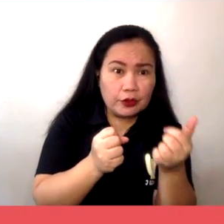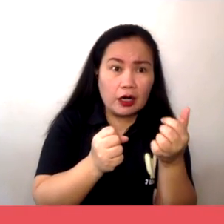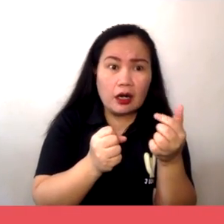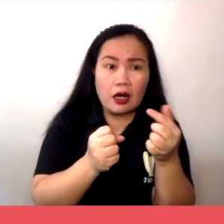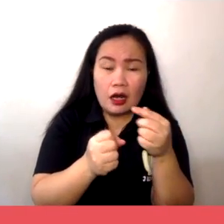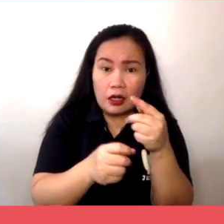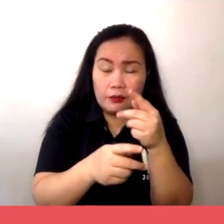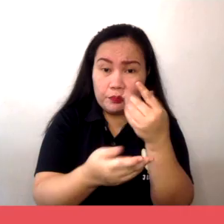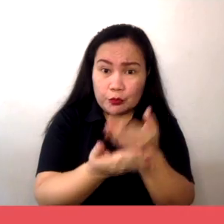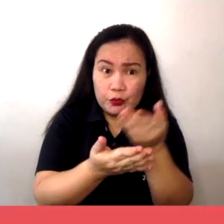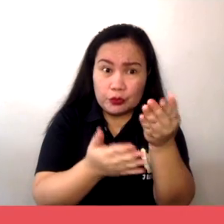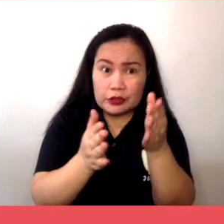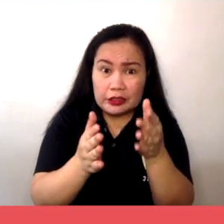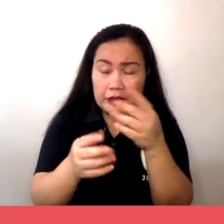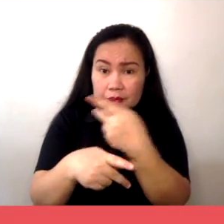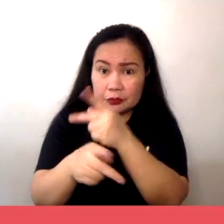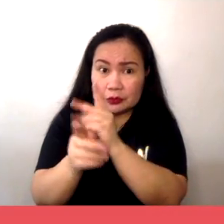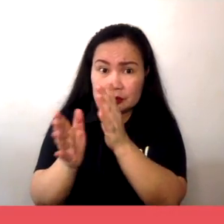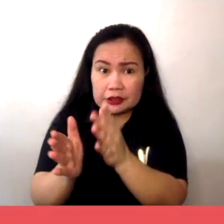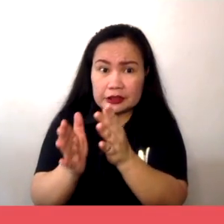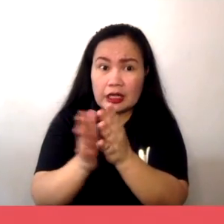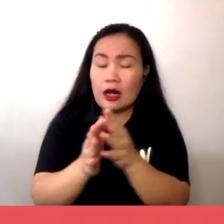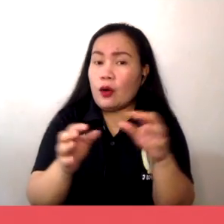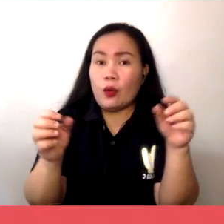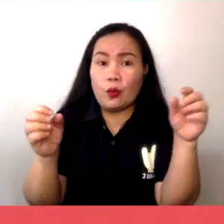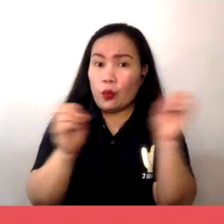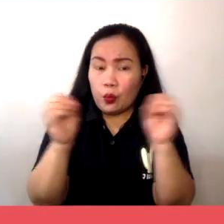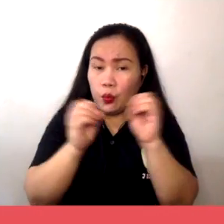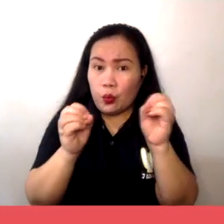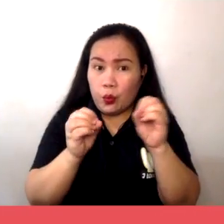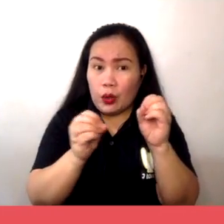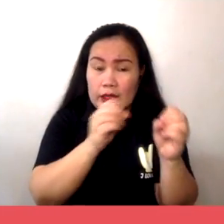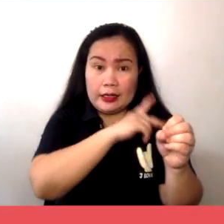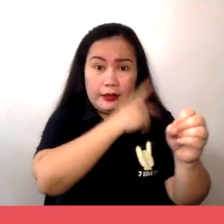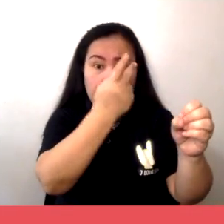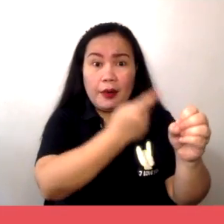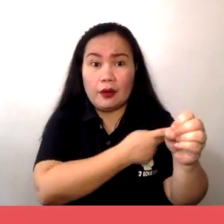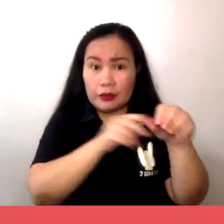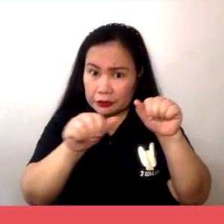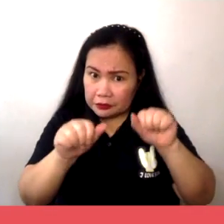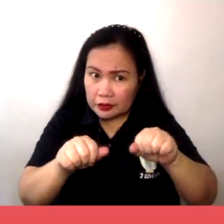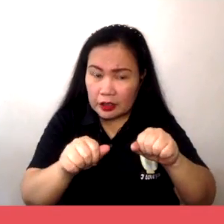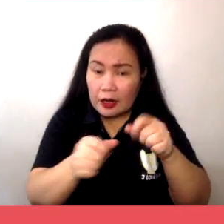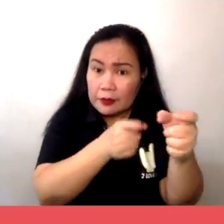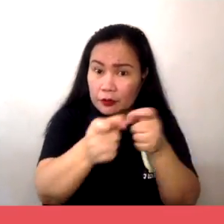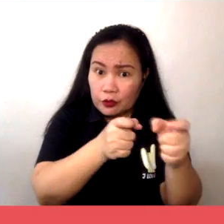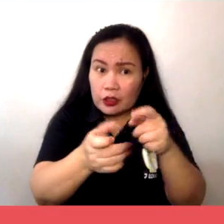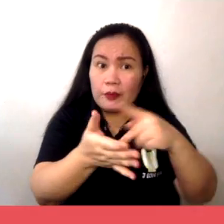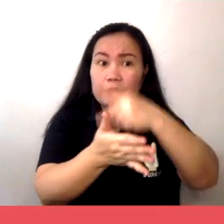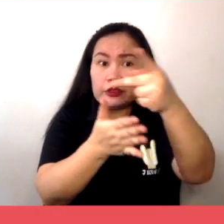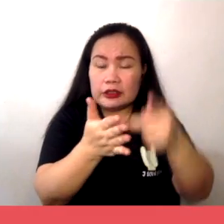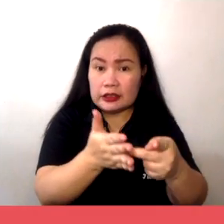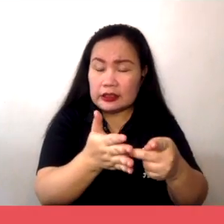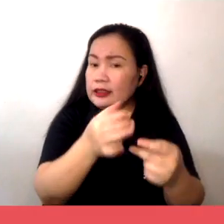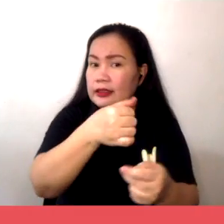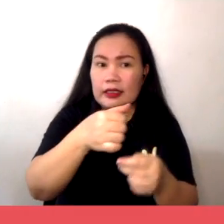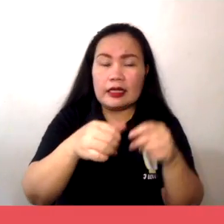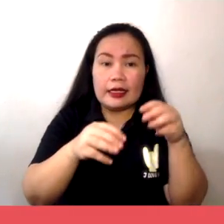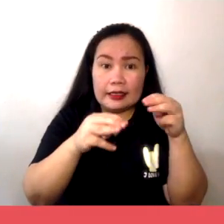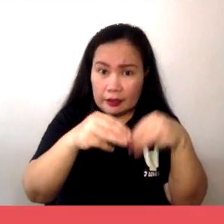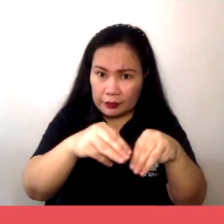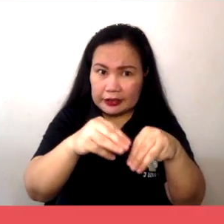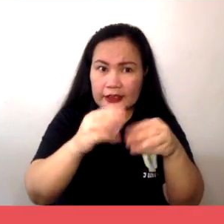producer, walang kakayahan na maimpluwensyahan ang presyo na papabor sa interes ng sinuman sa pamilihan.